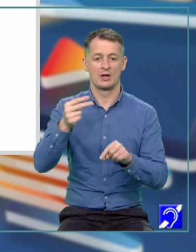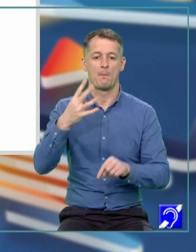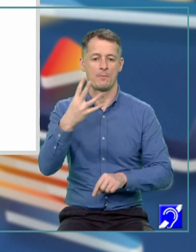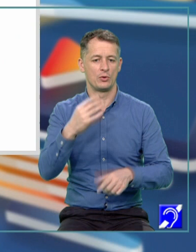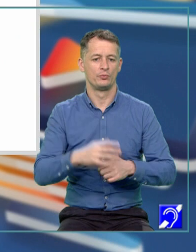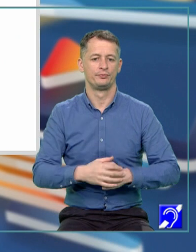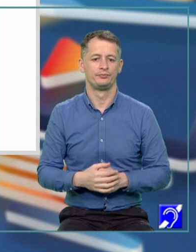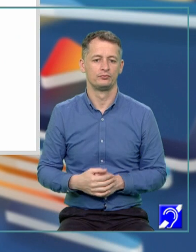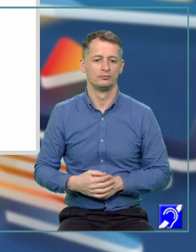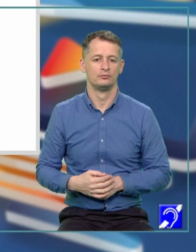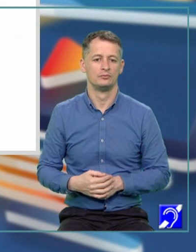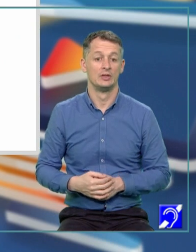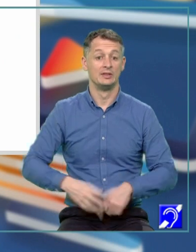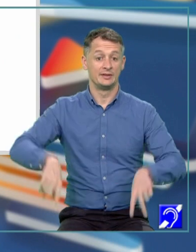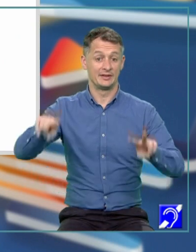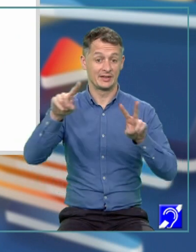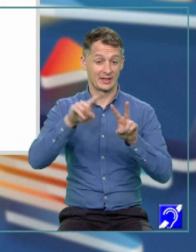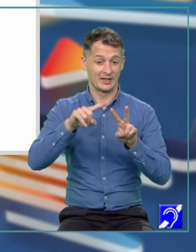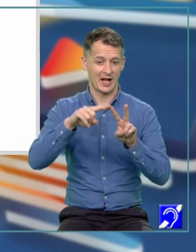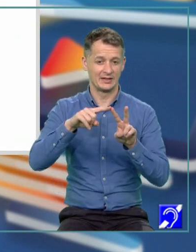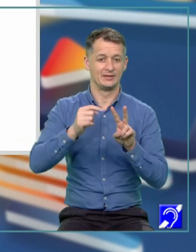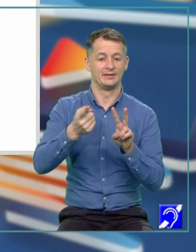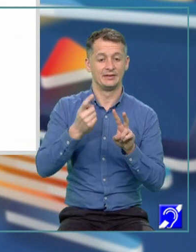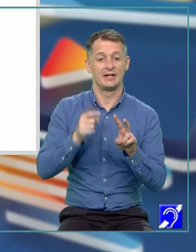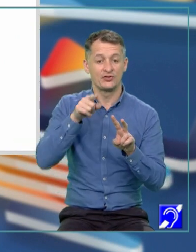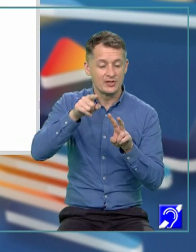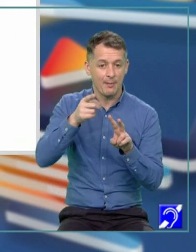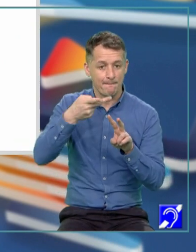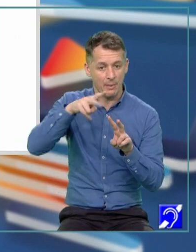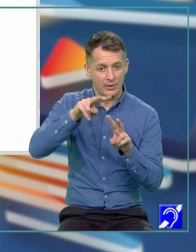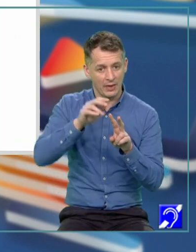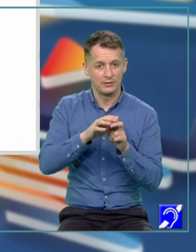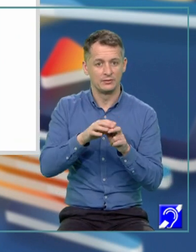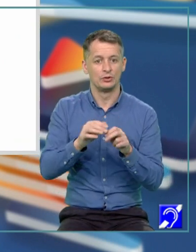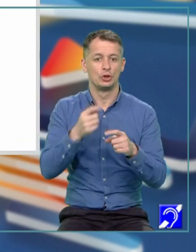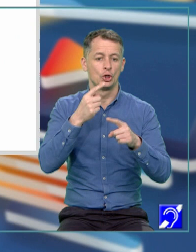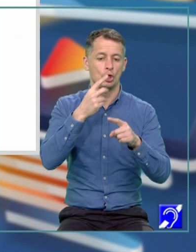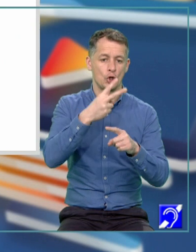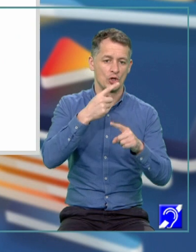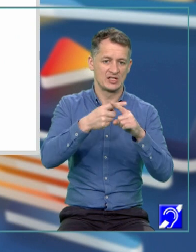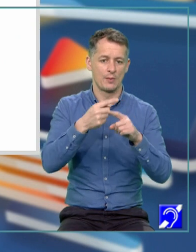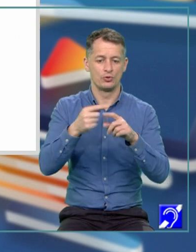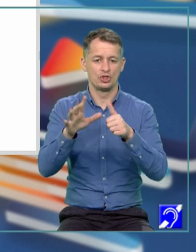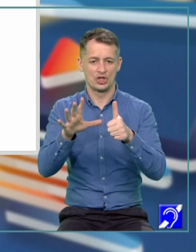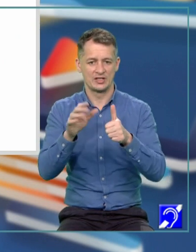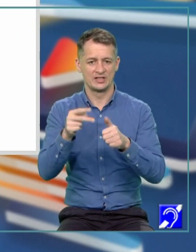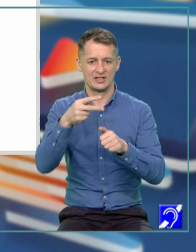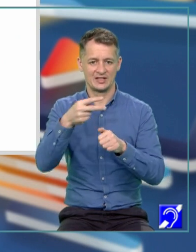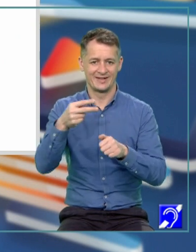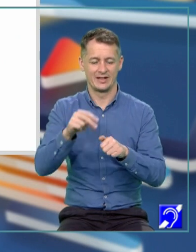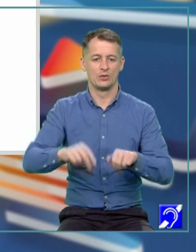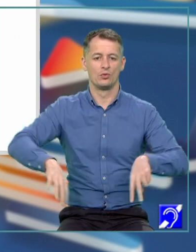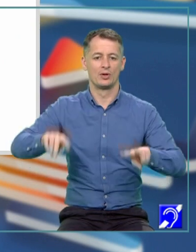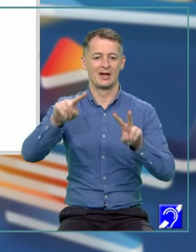Așadar, radical din acest pătrat, din pătratul 2X plus 6 este egal cu radical